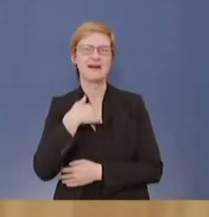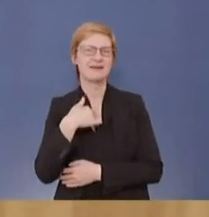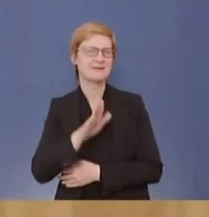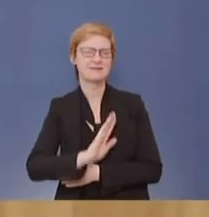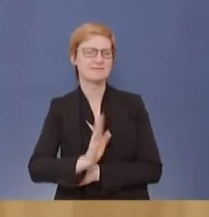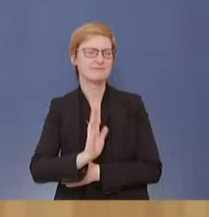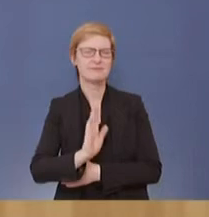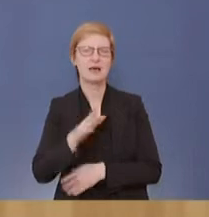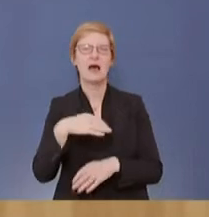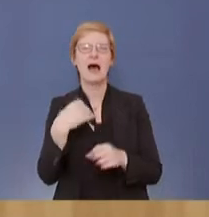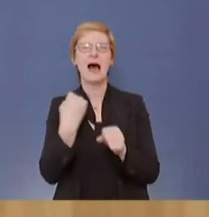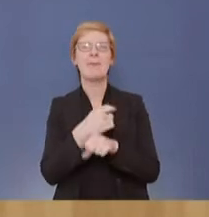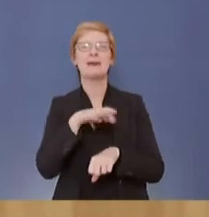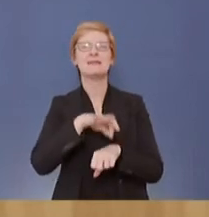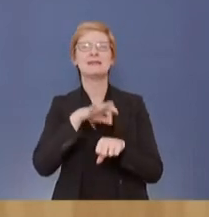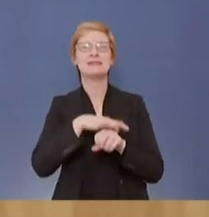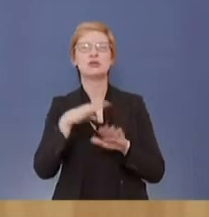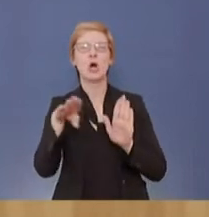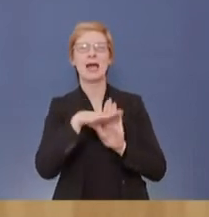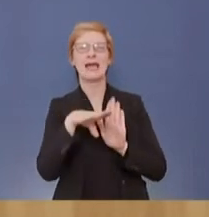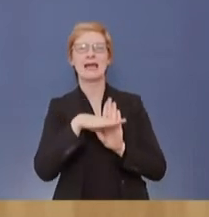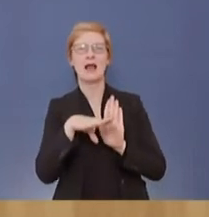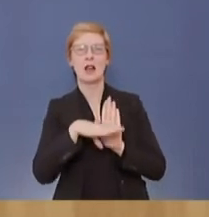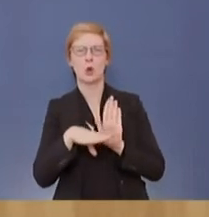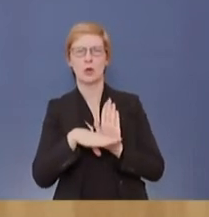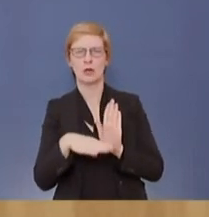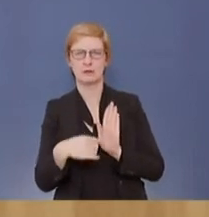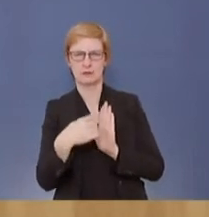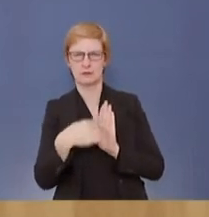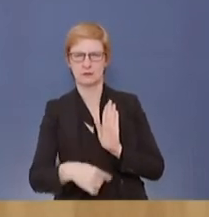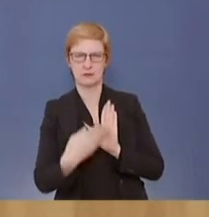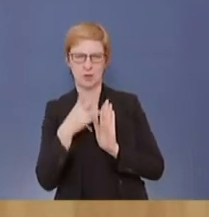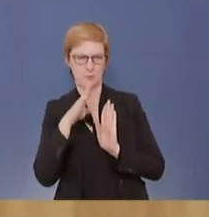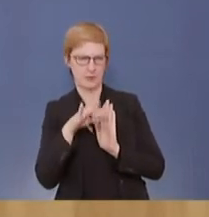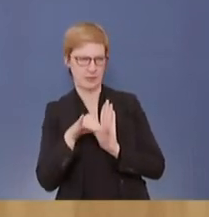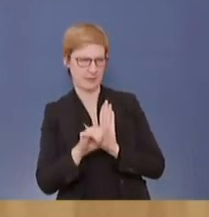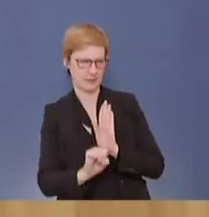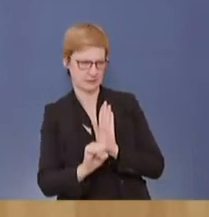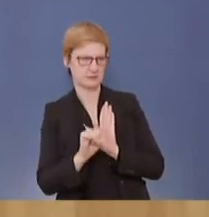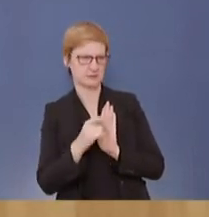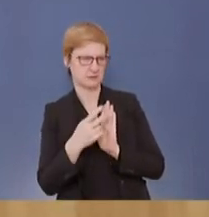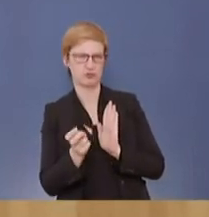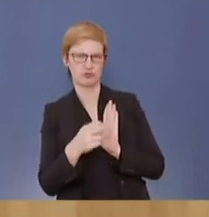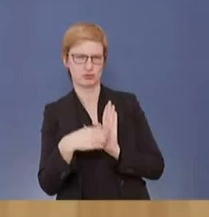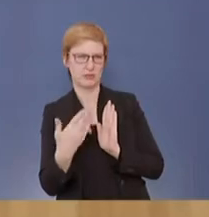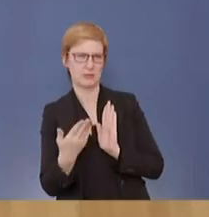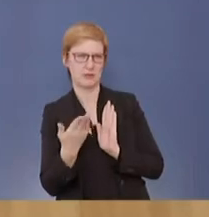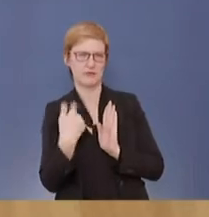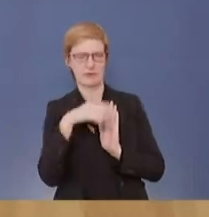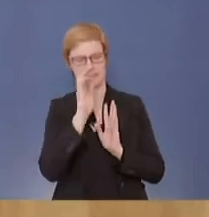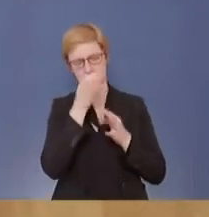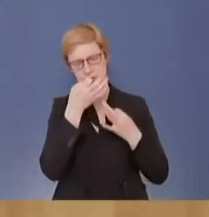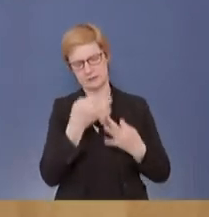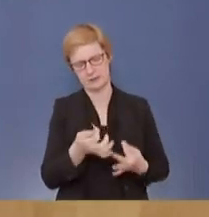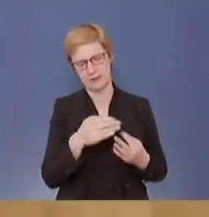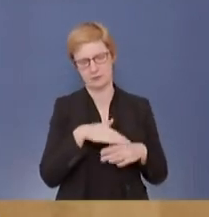arbeitsmedizinischen Regeln. Und ich glaube, dafür ist das BMAS zuständig. Aber das geht wahrscheinlich auch zu sehr ins Detail. Danke.